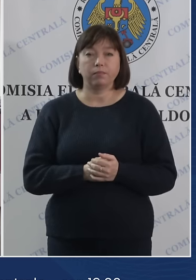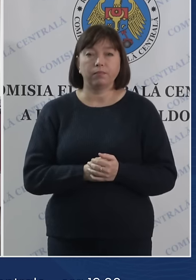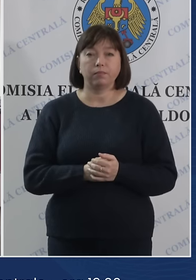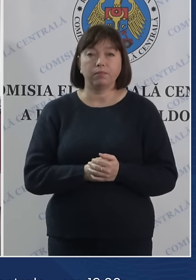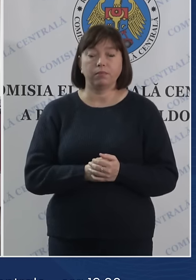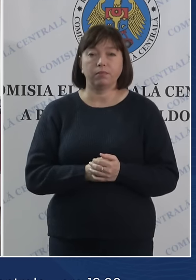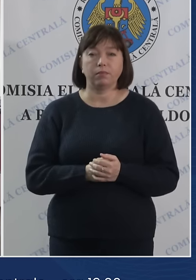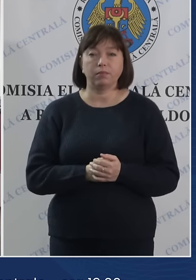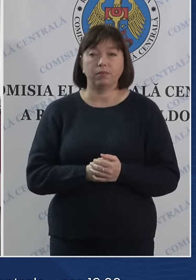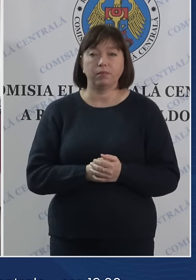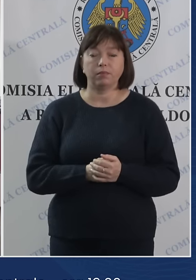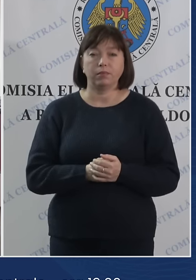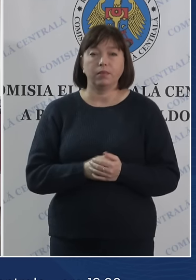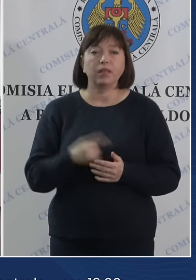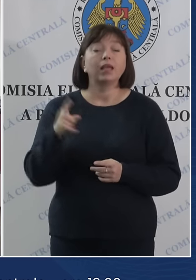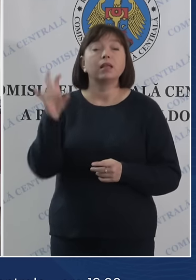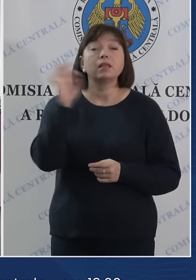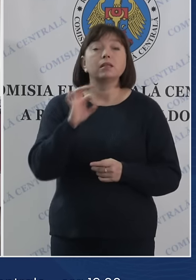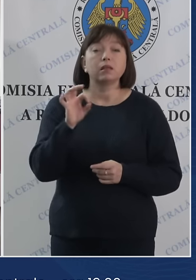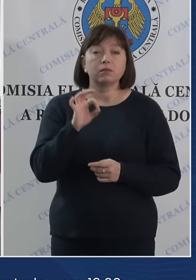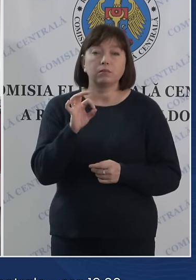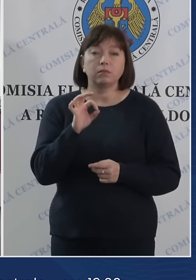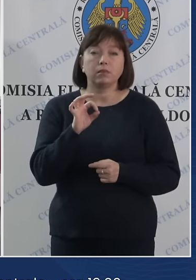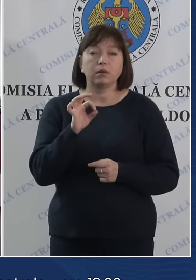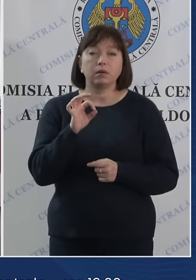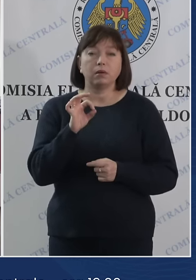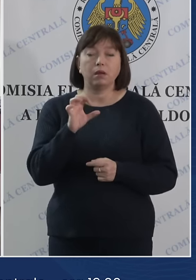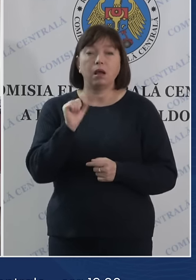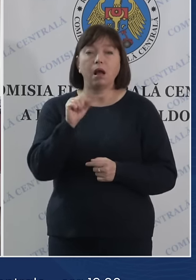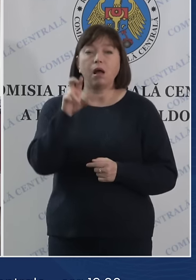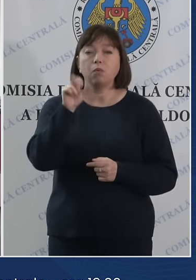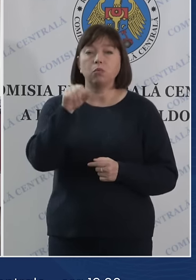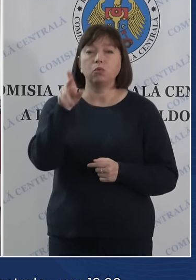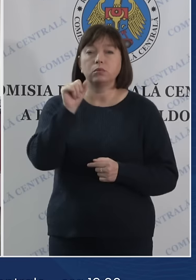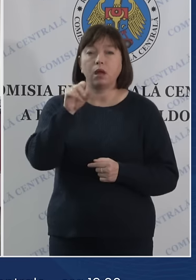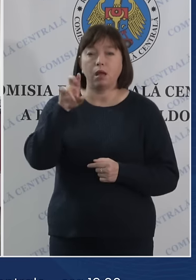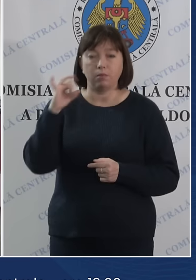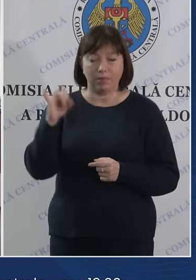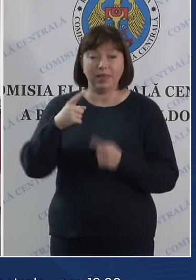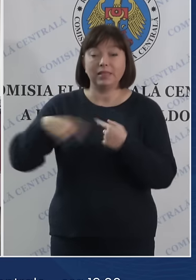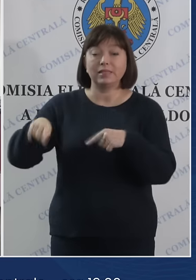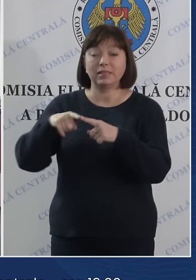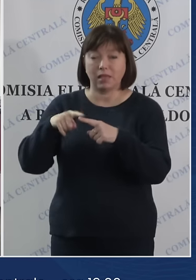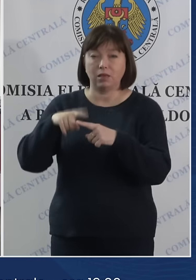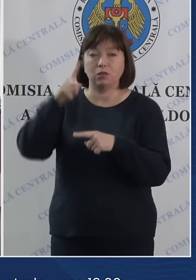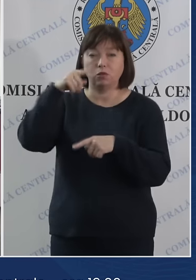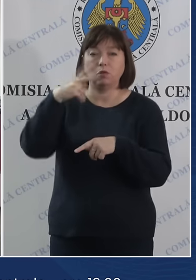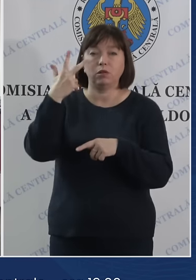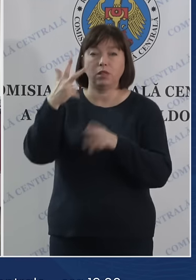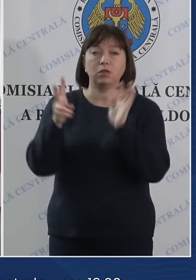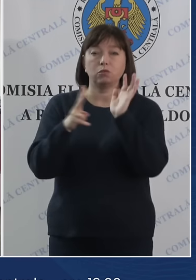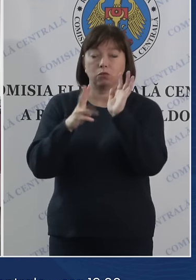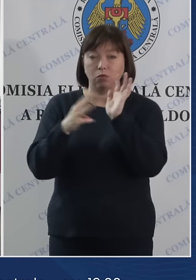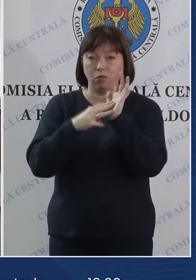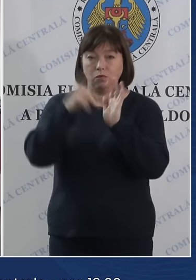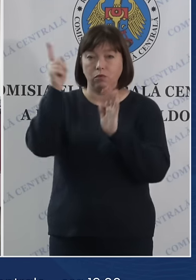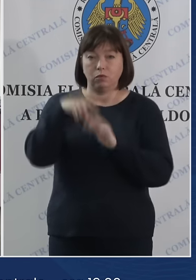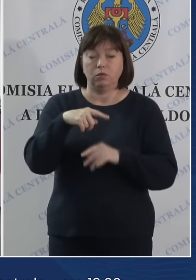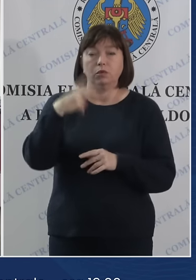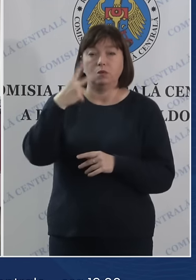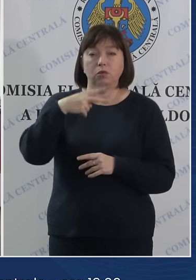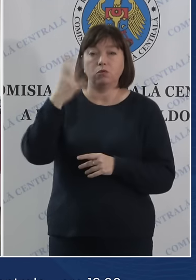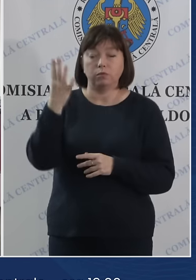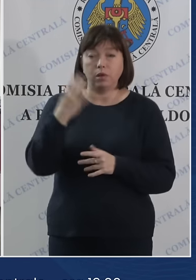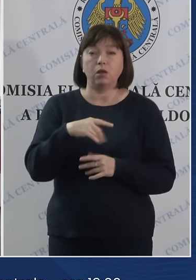Referitor la Abu Dhabi, secția de votare 38-24, trebuie să menționez